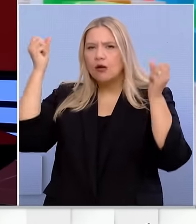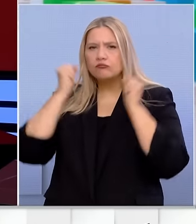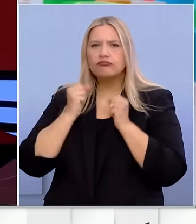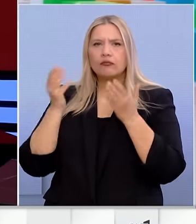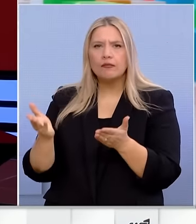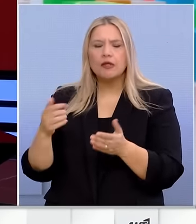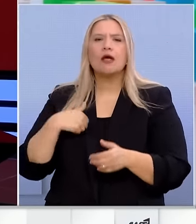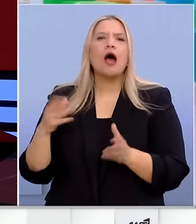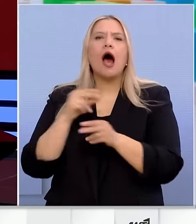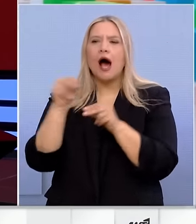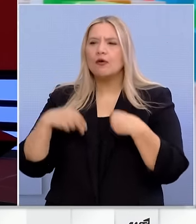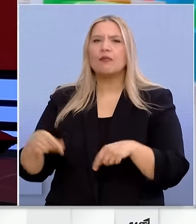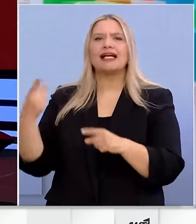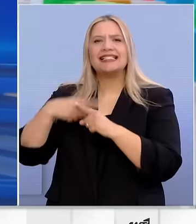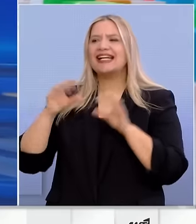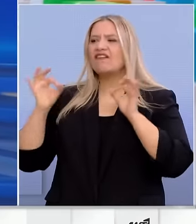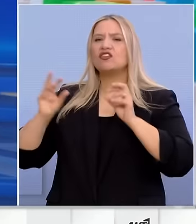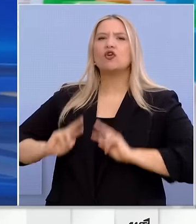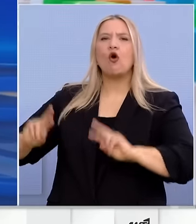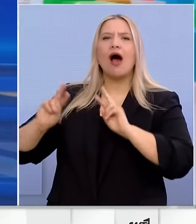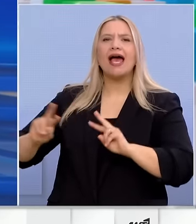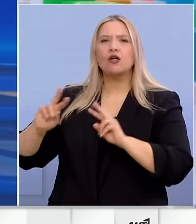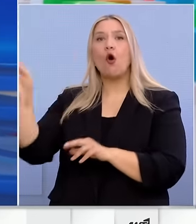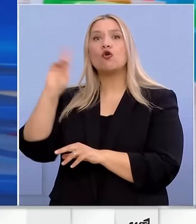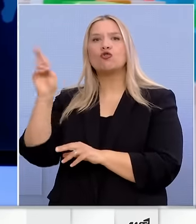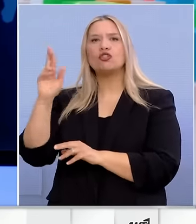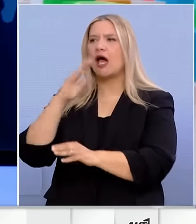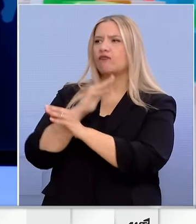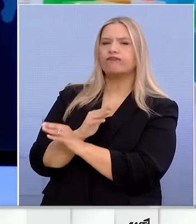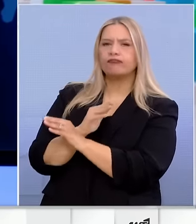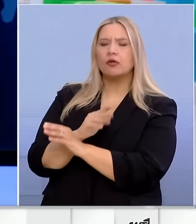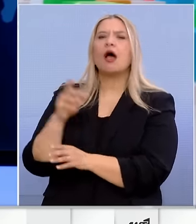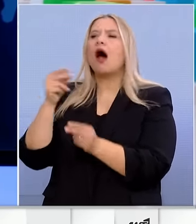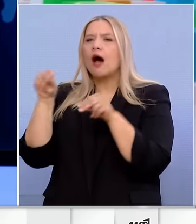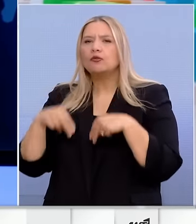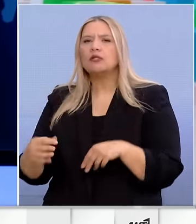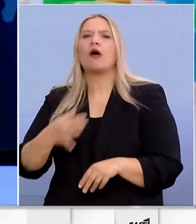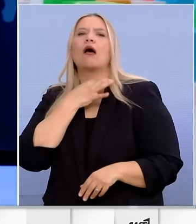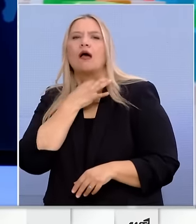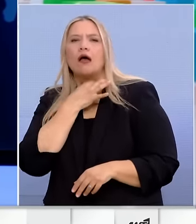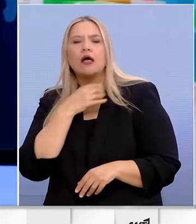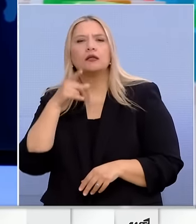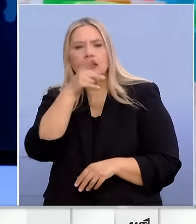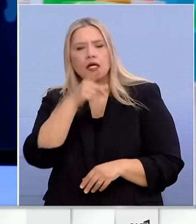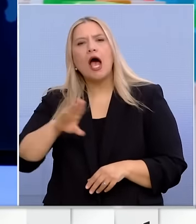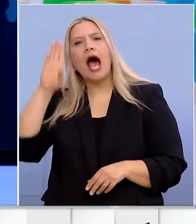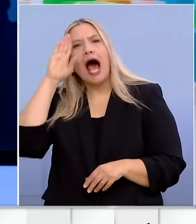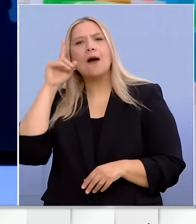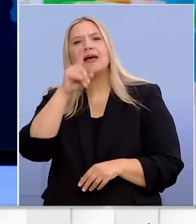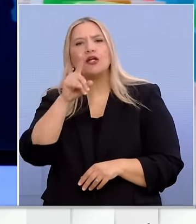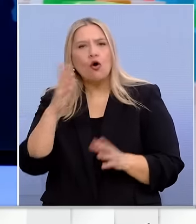εδώ το εμπάρκος στη Ρωσία από το φυσικό αέριο και την στροφή προς το αμερικάνικο LNG που είναι